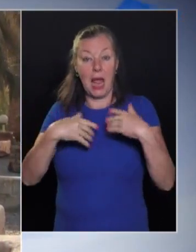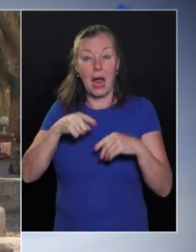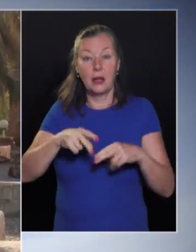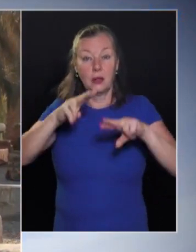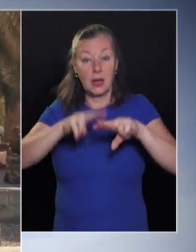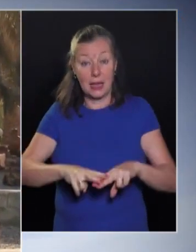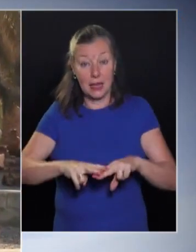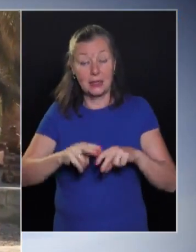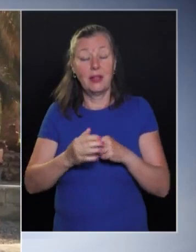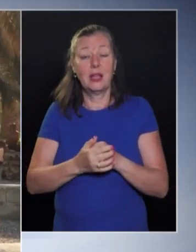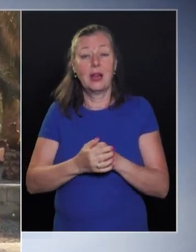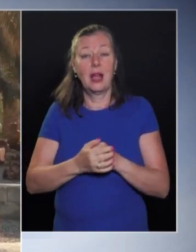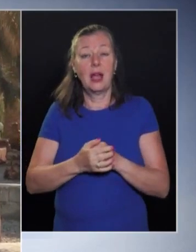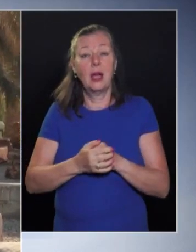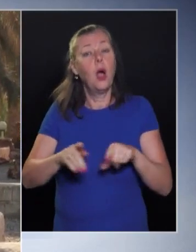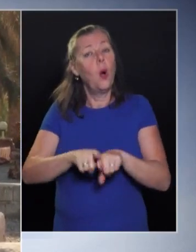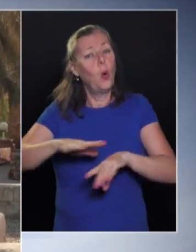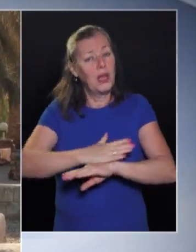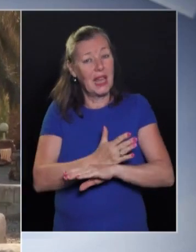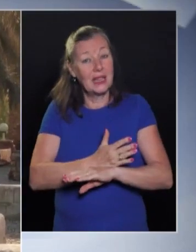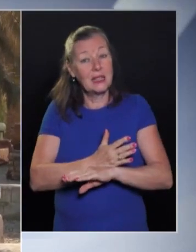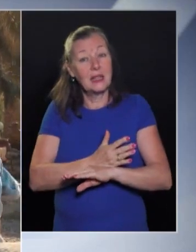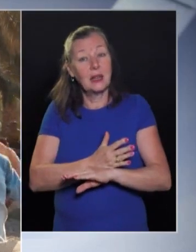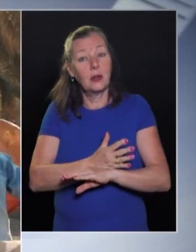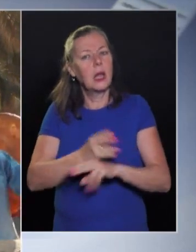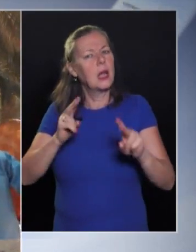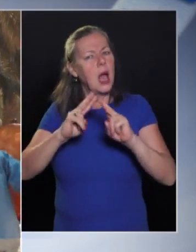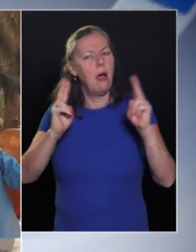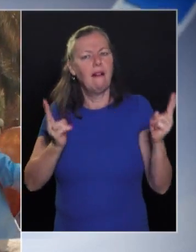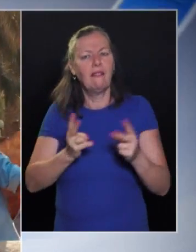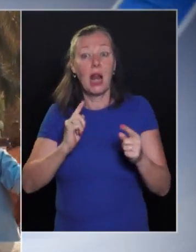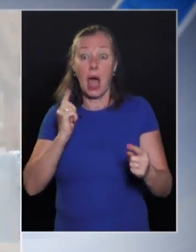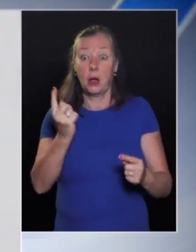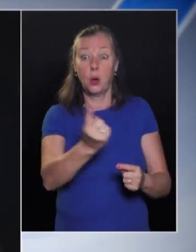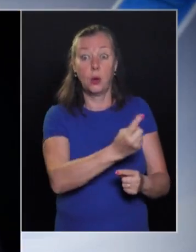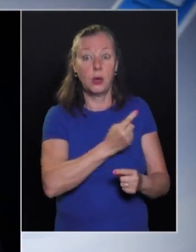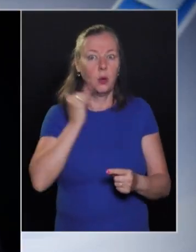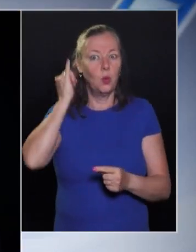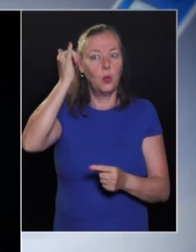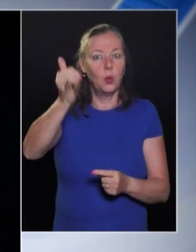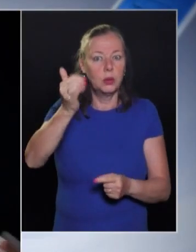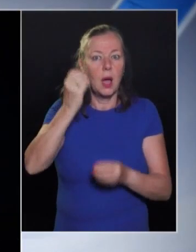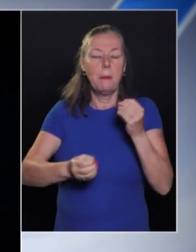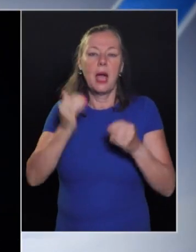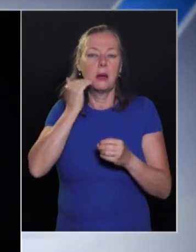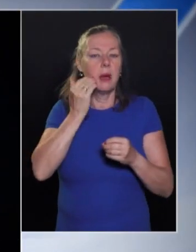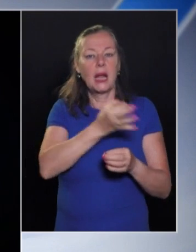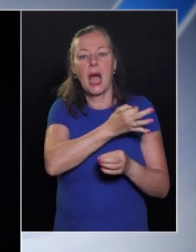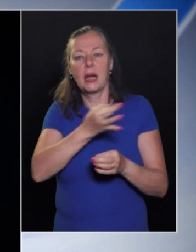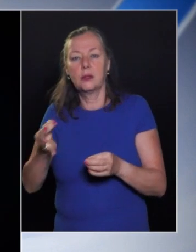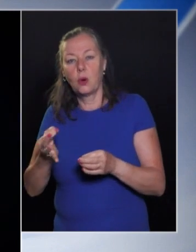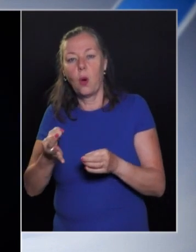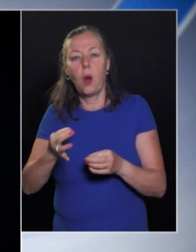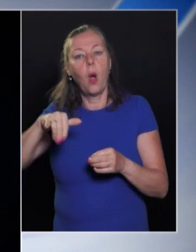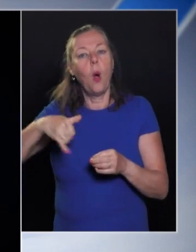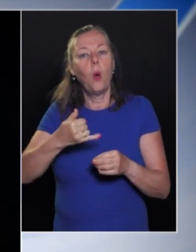a rendezvényekre, vagy erre a filmfesztiválra, akkor néha úgy érezheti, hogy egyfajta ilyen világkörüli úton vehet részt, mert tényleg az Egyesült Államoktól,